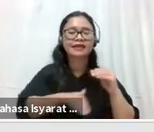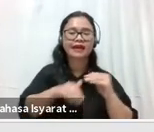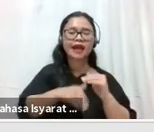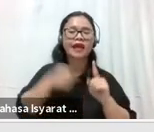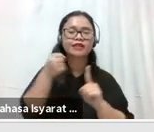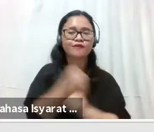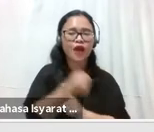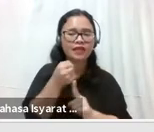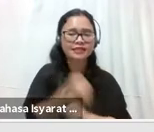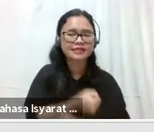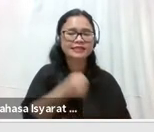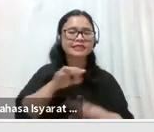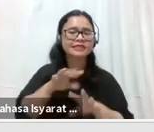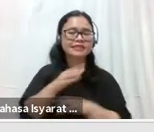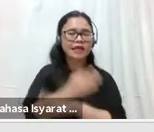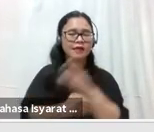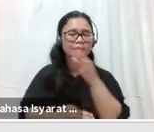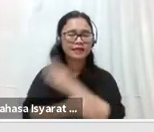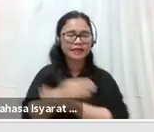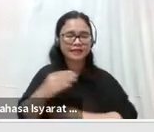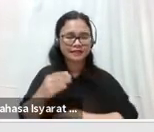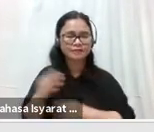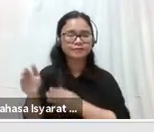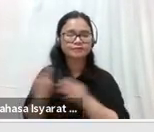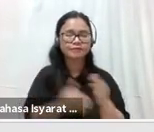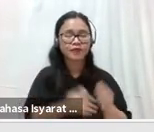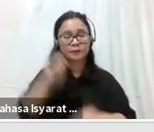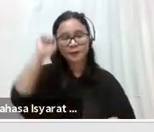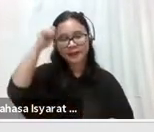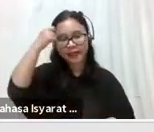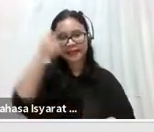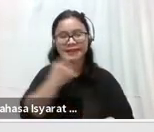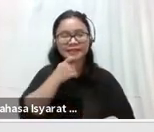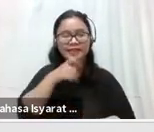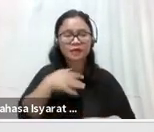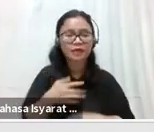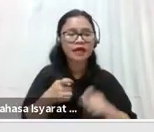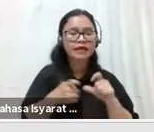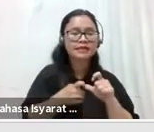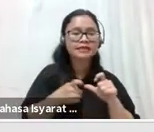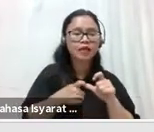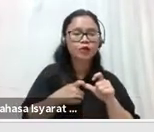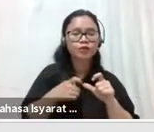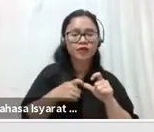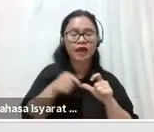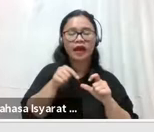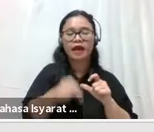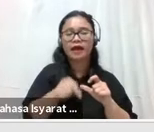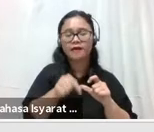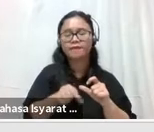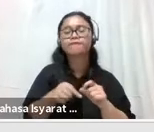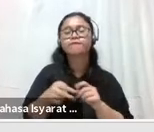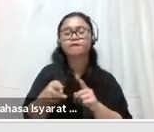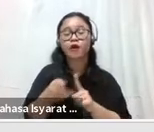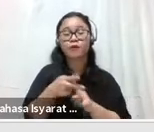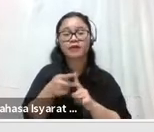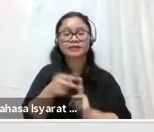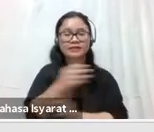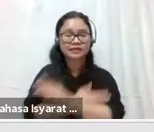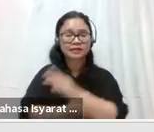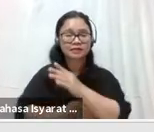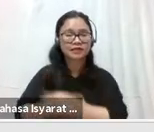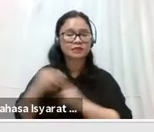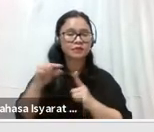disabilitas mengingat satu statuta formasi disabilitas pasal 13